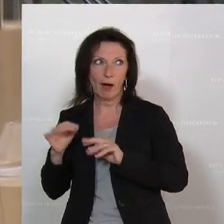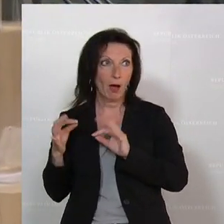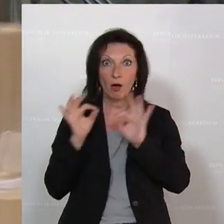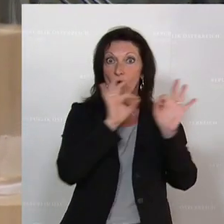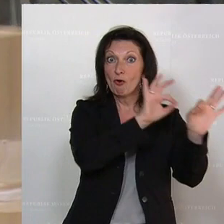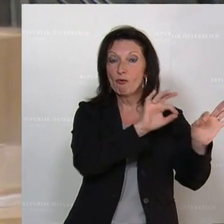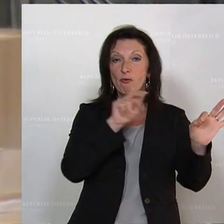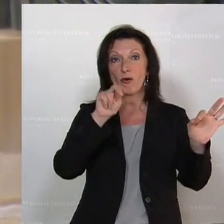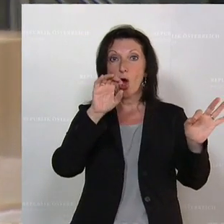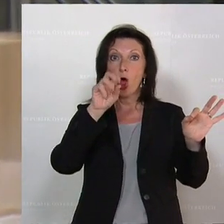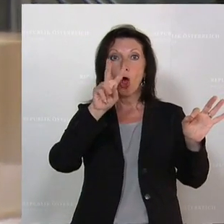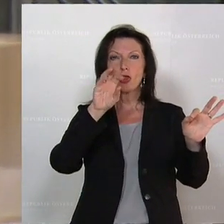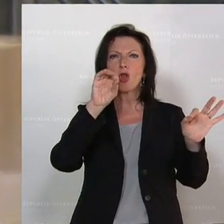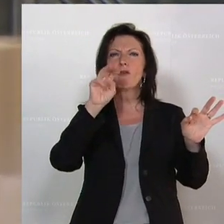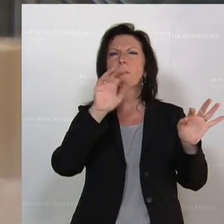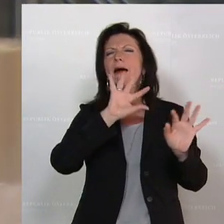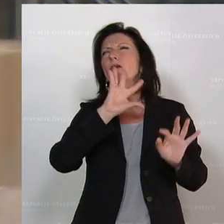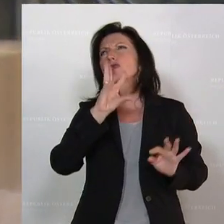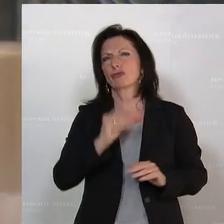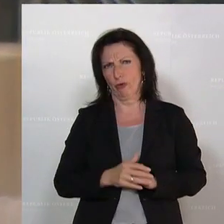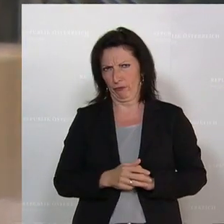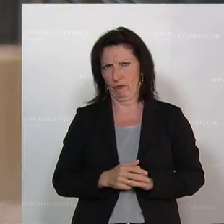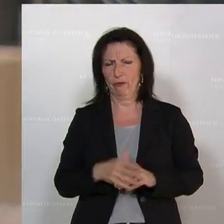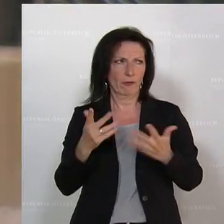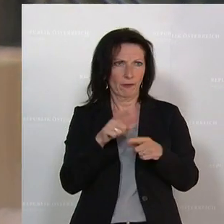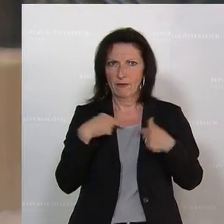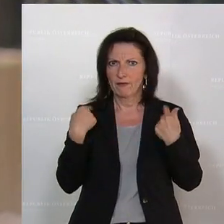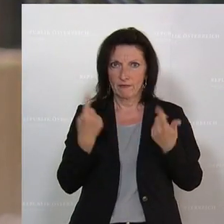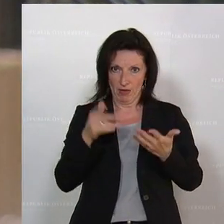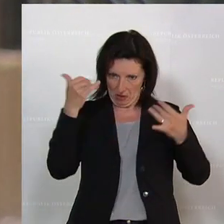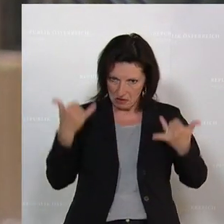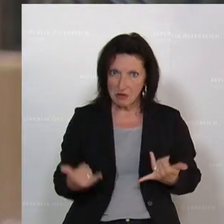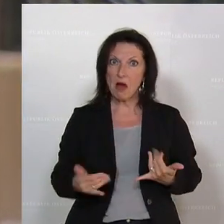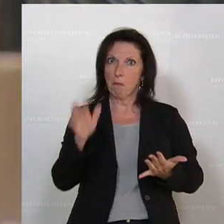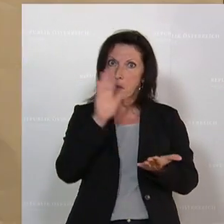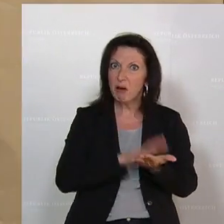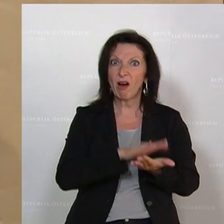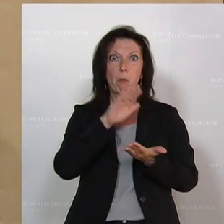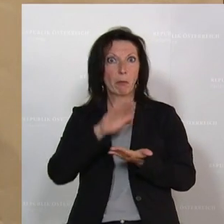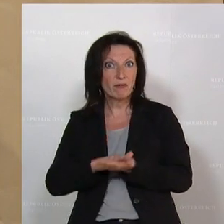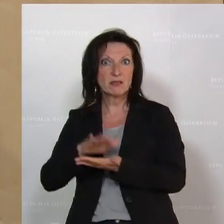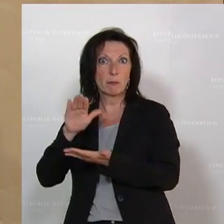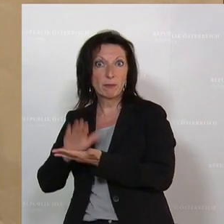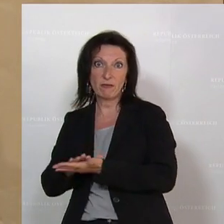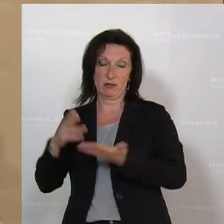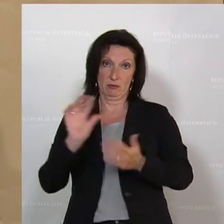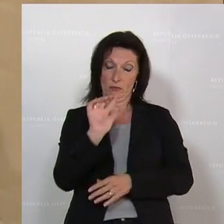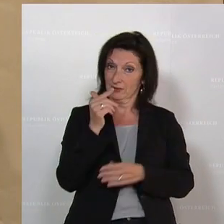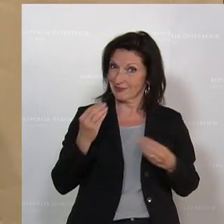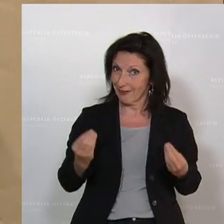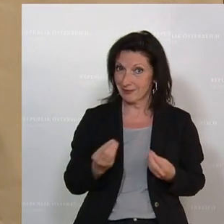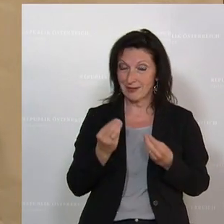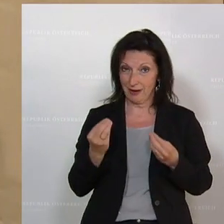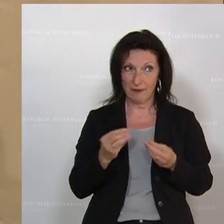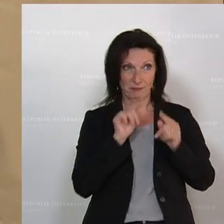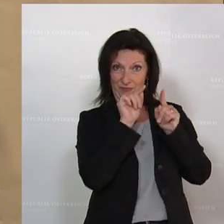wie Weihnachten und Ostern gewesen. Da haben wir alle Fakten am Tisch. Und das Zweite, was wir sehen, ist, dass die